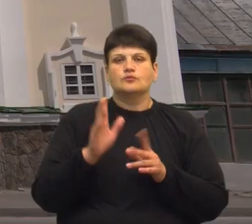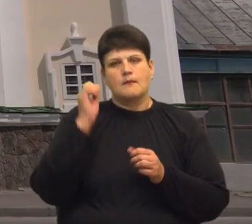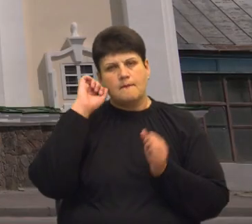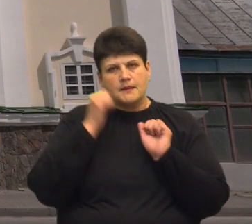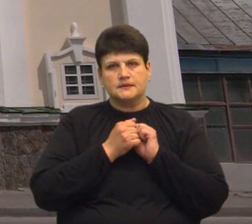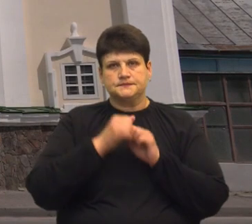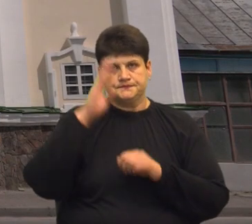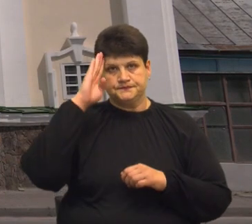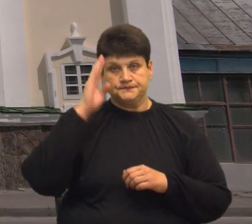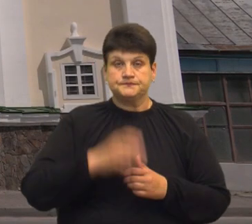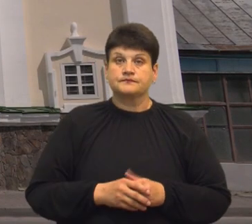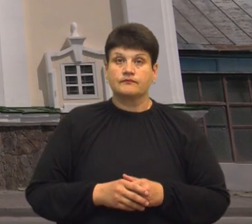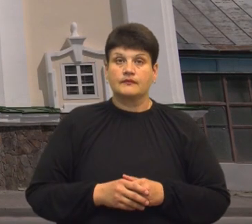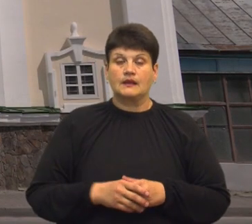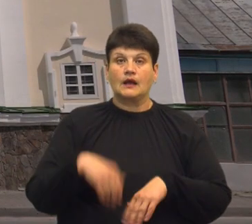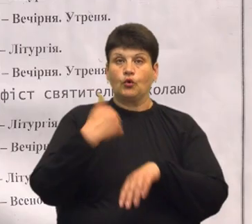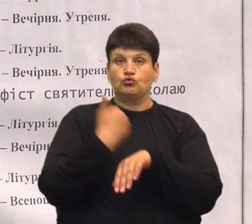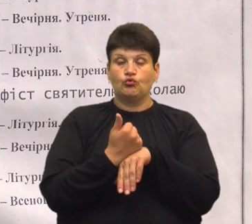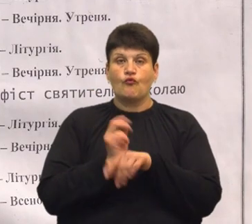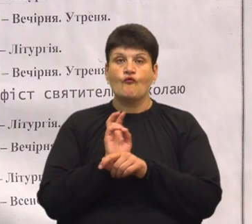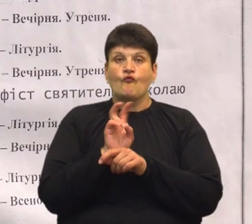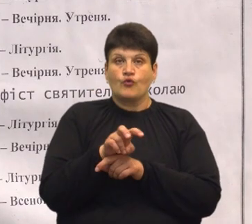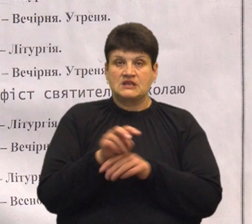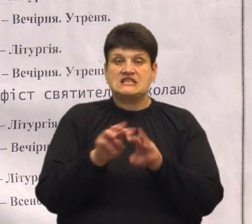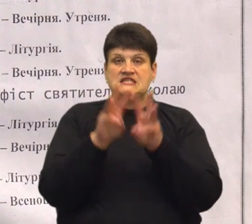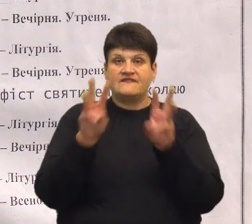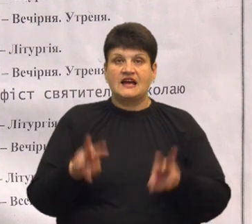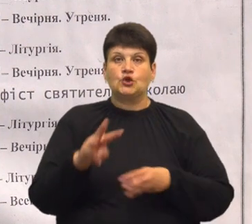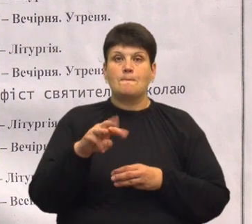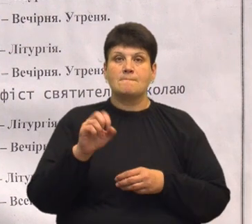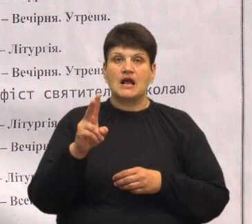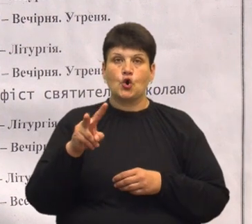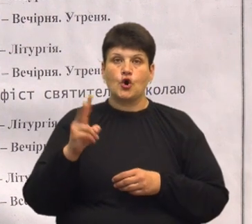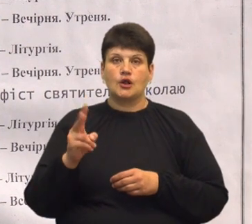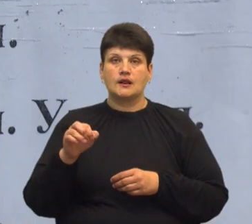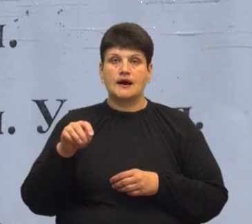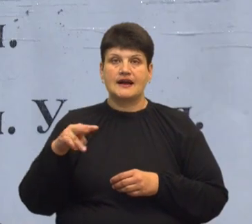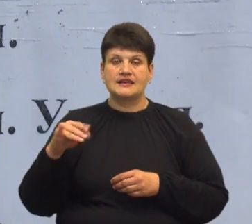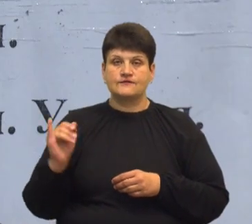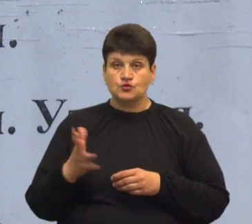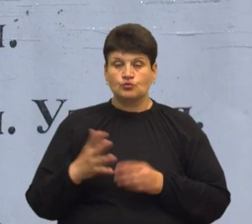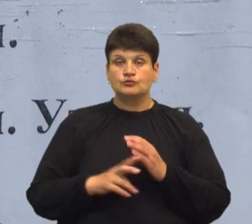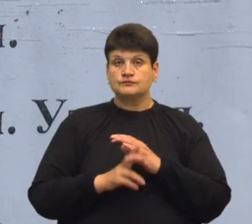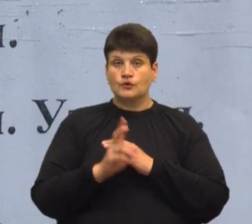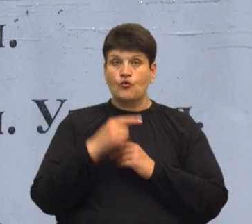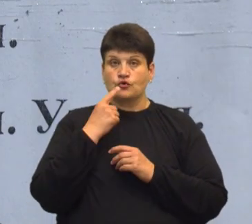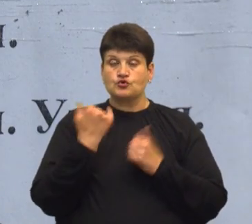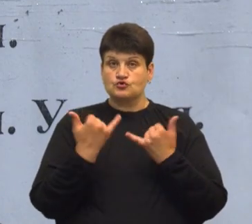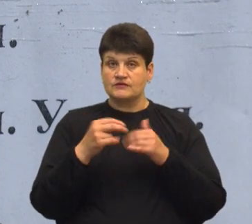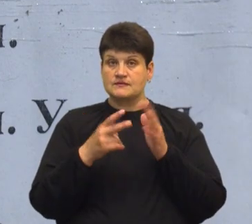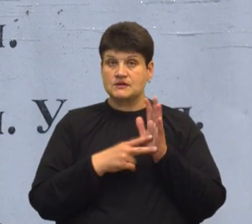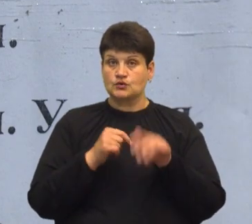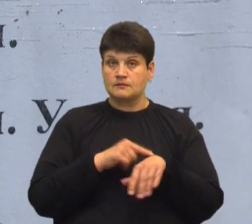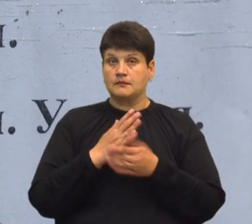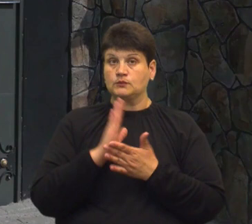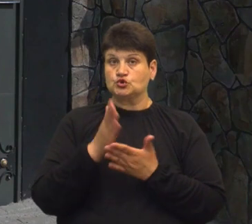На головному вході до Свято-Миколаївського собору в Кременці в розкладі богослужінь пише, що сьогодні о 17-тій в храмі має бути служба.